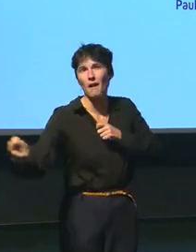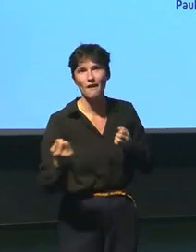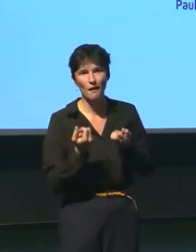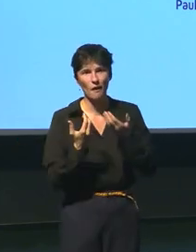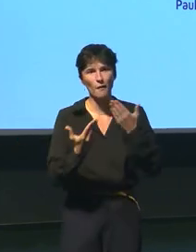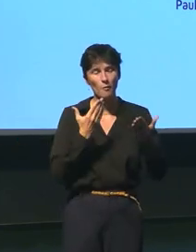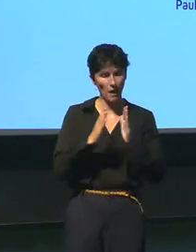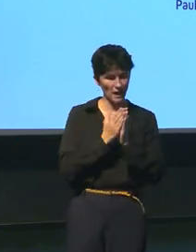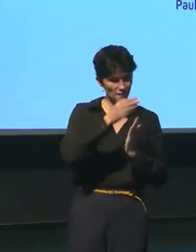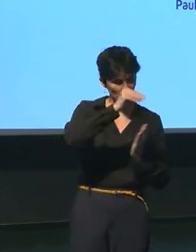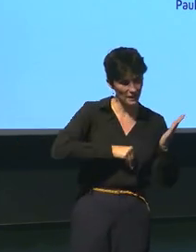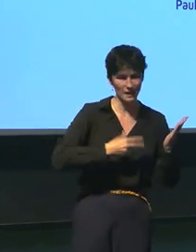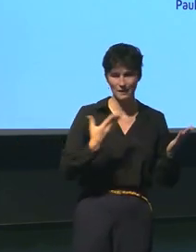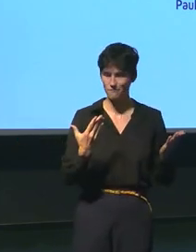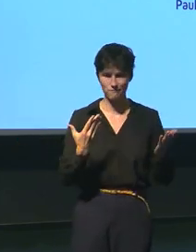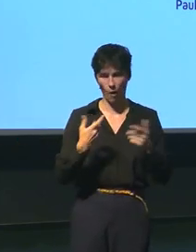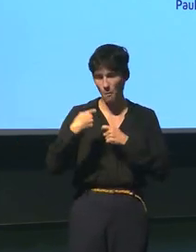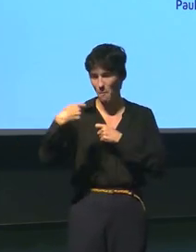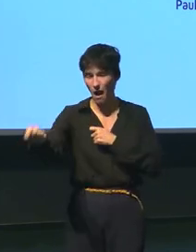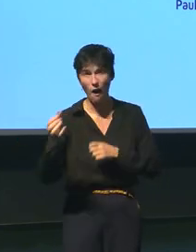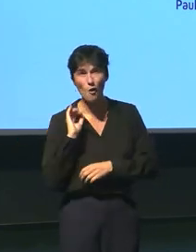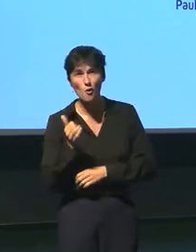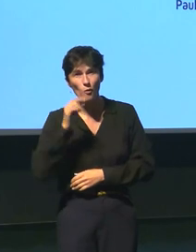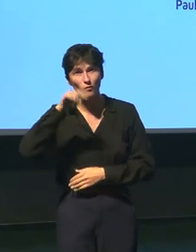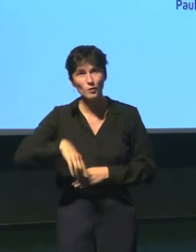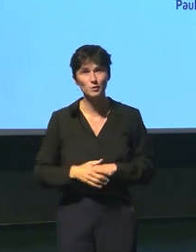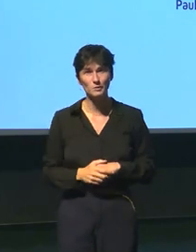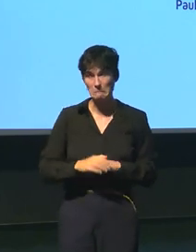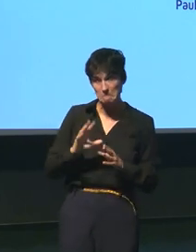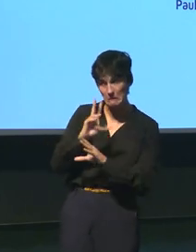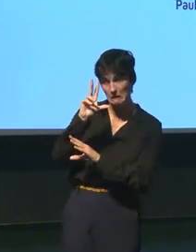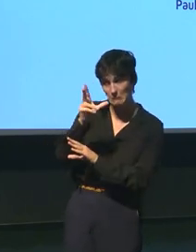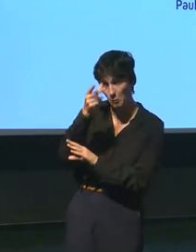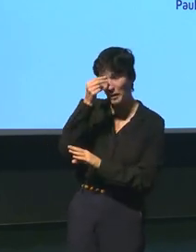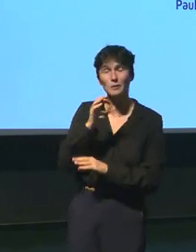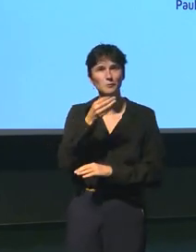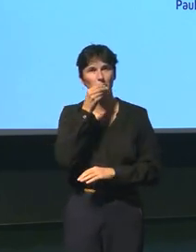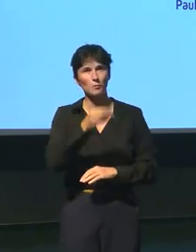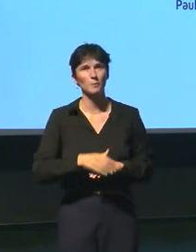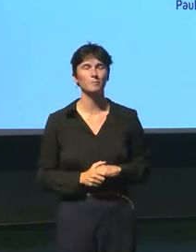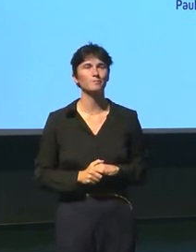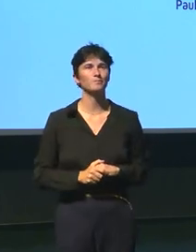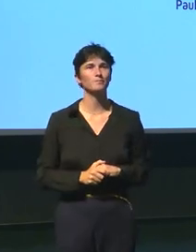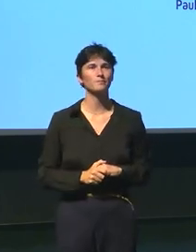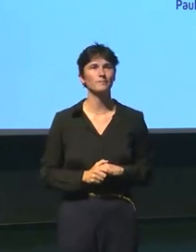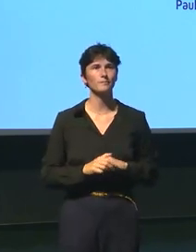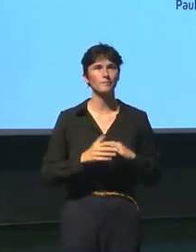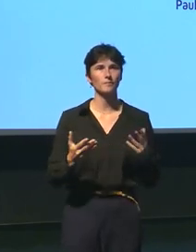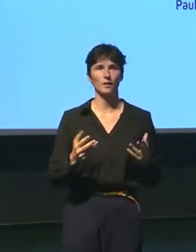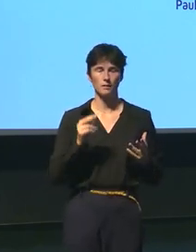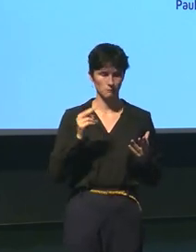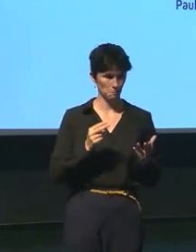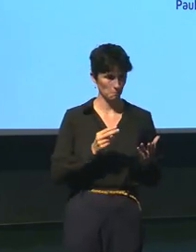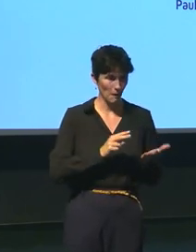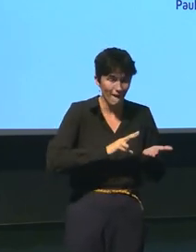je ne pas trop si c'est bon non non c'est bon alors en fait sur le dernier aspect qui est parce que c'est réaliste